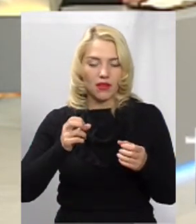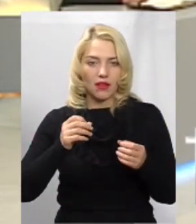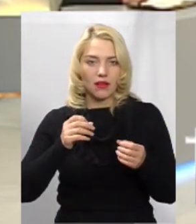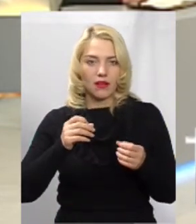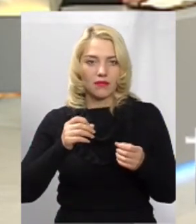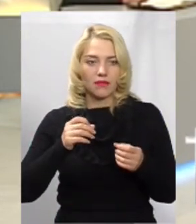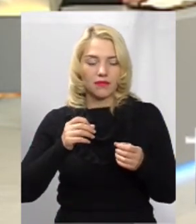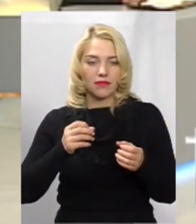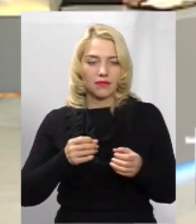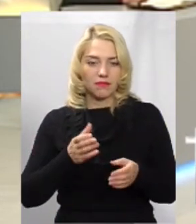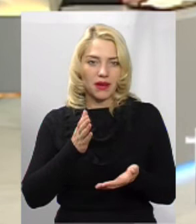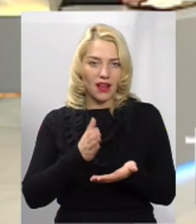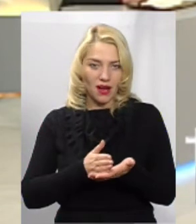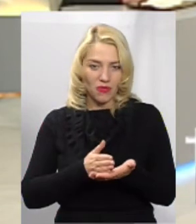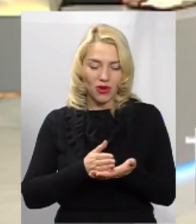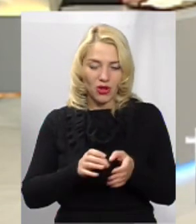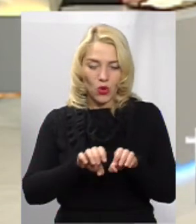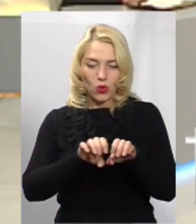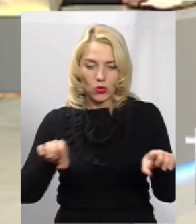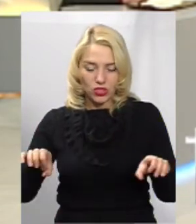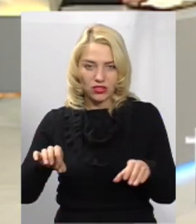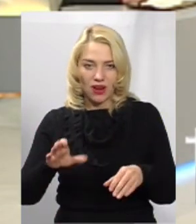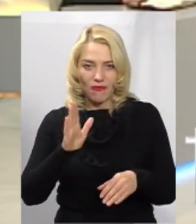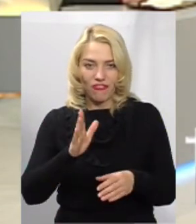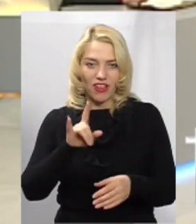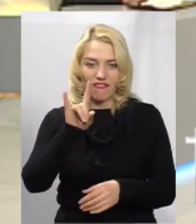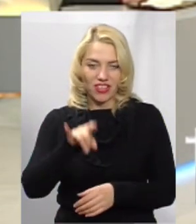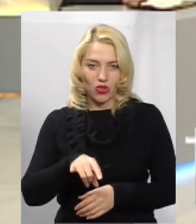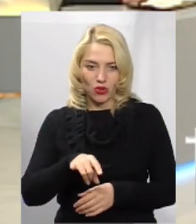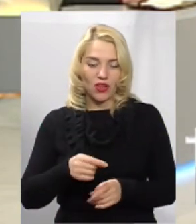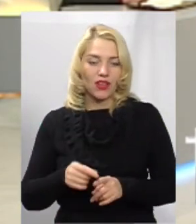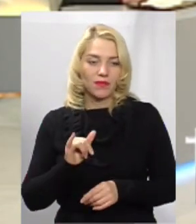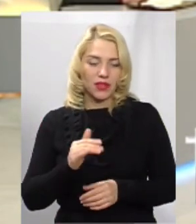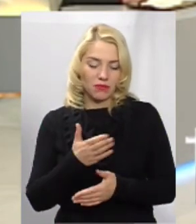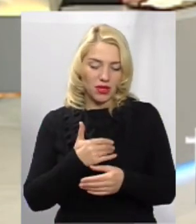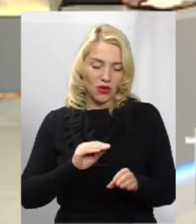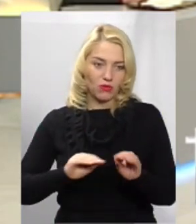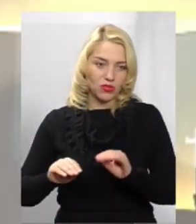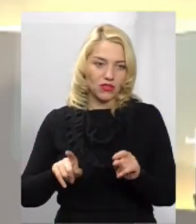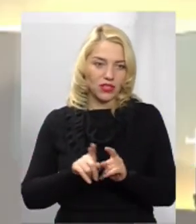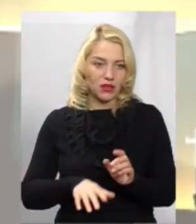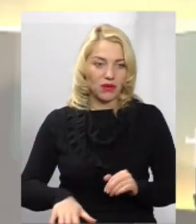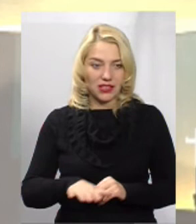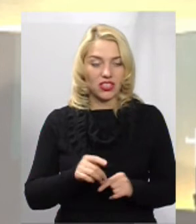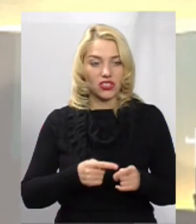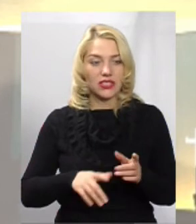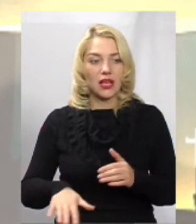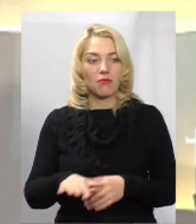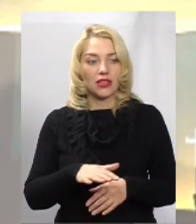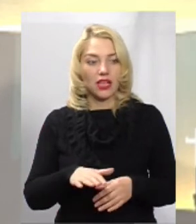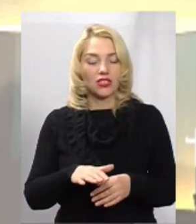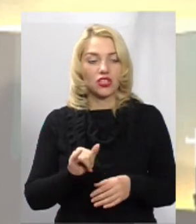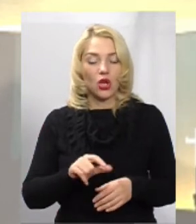глушителям вікно. То ми вирішили відвезти від будинку, облаштували цей майданчик. Цей майданчик і